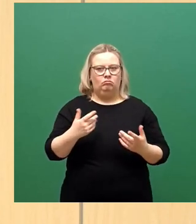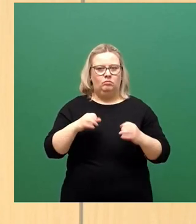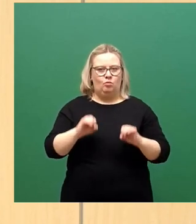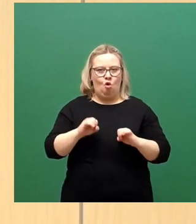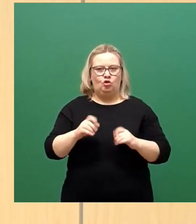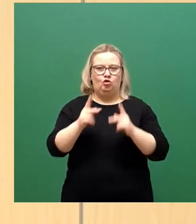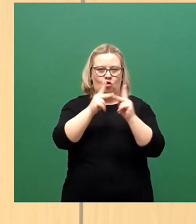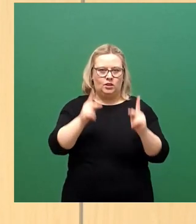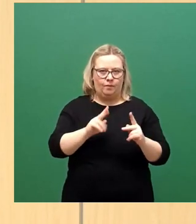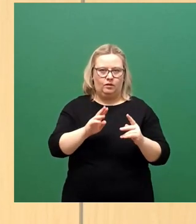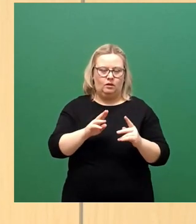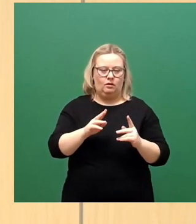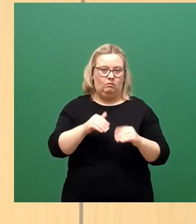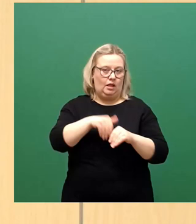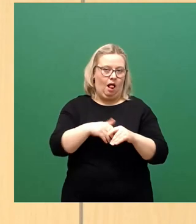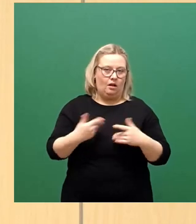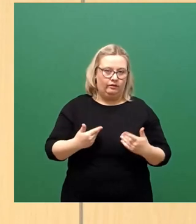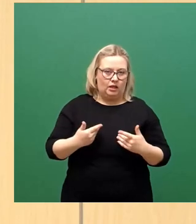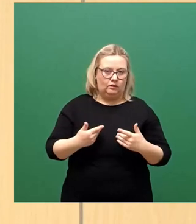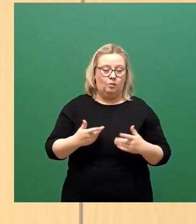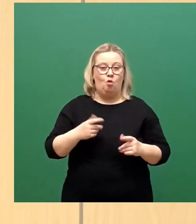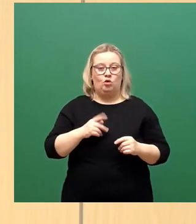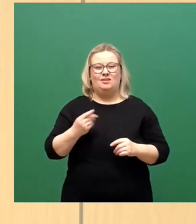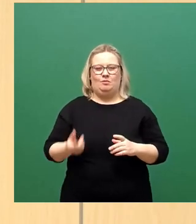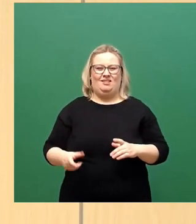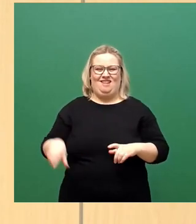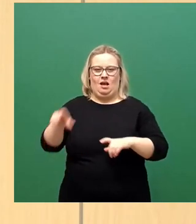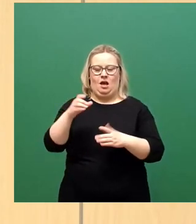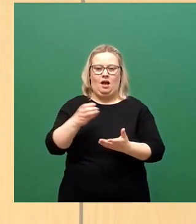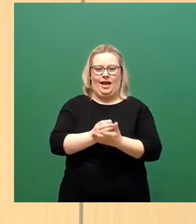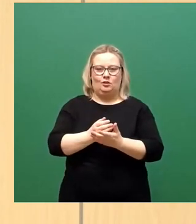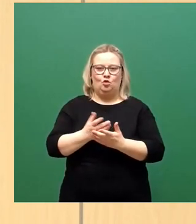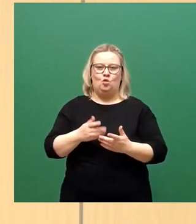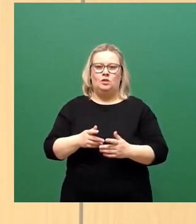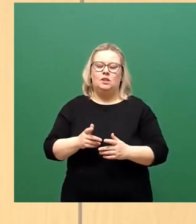hergibt. Insofern werden wir diesen Ergänzungsantrag ablehnen. Dankeschön.